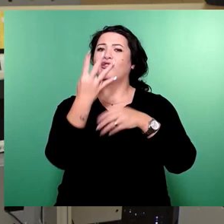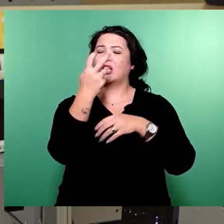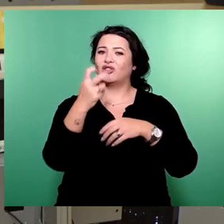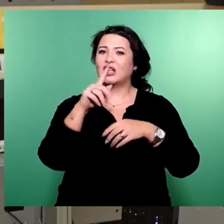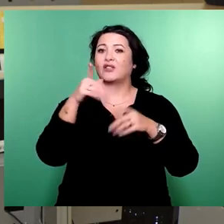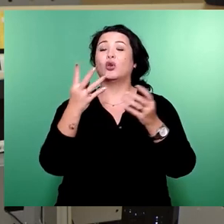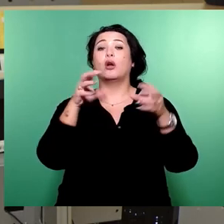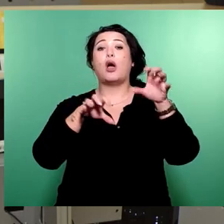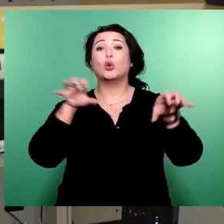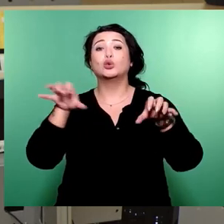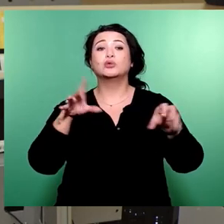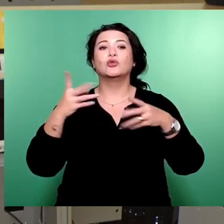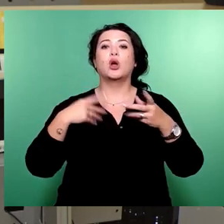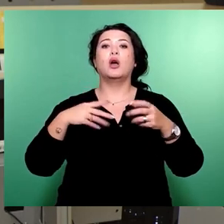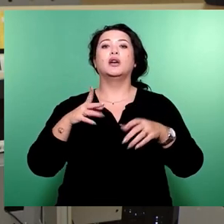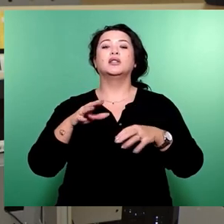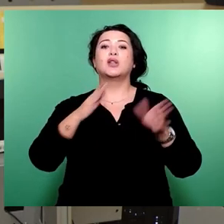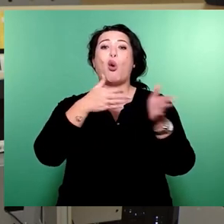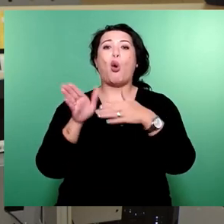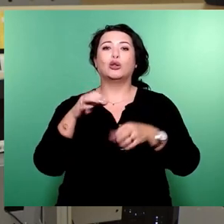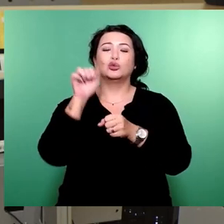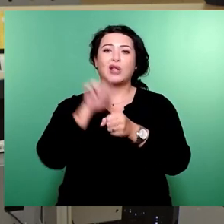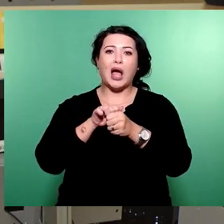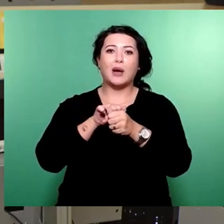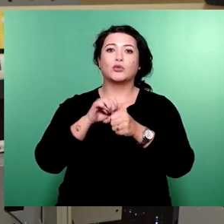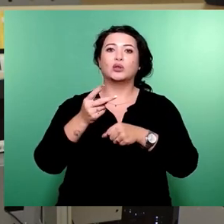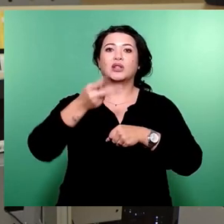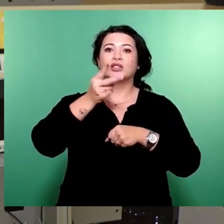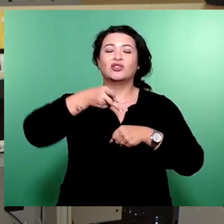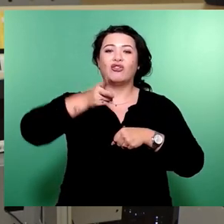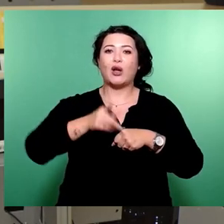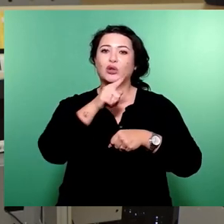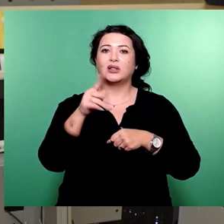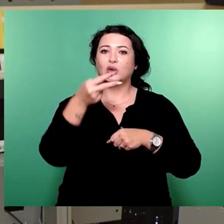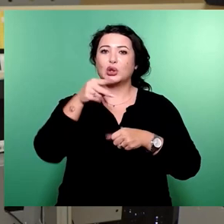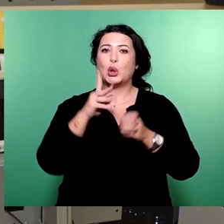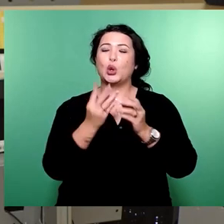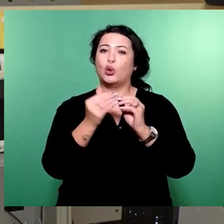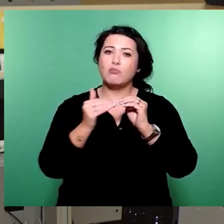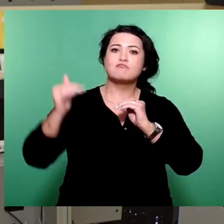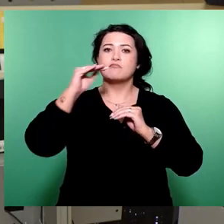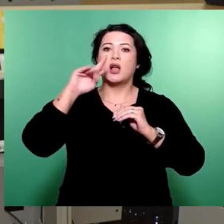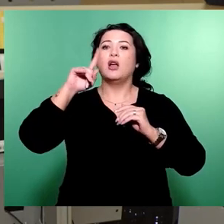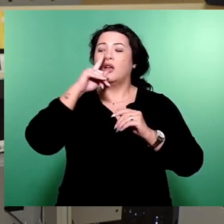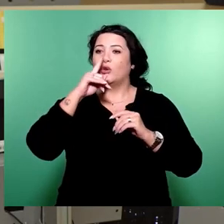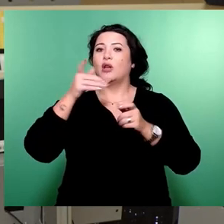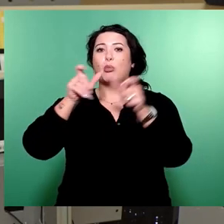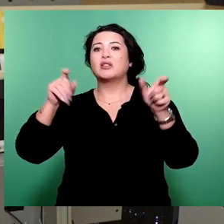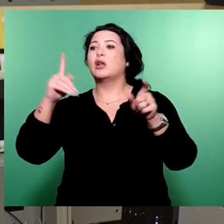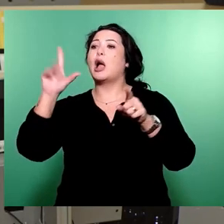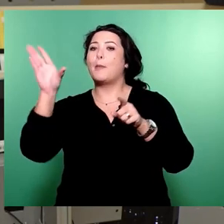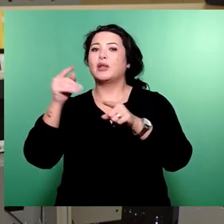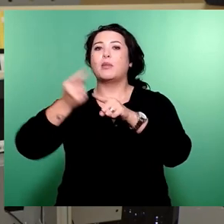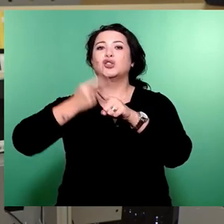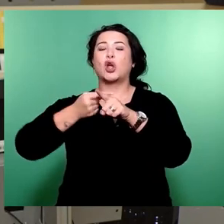das Ordnungsamt und jährlich 200.000 Euro mehr für noch mehr Personal für die sogenannte besondere Einsatzgruppe.